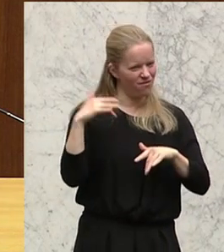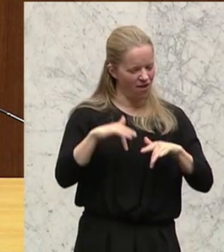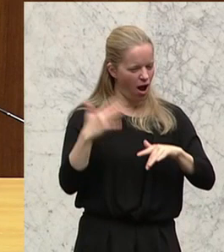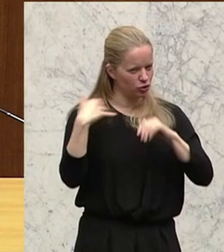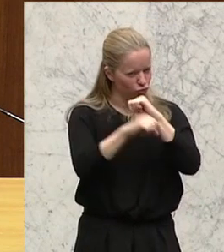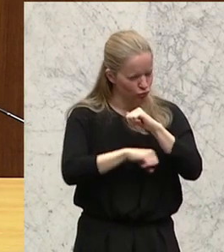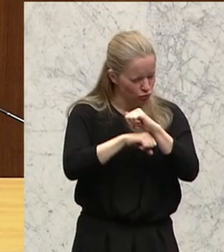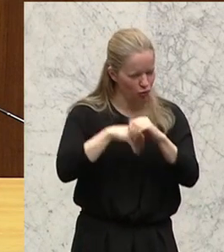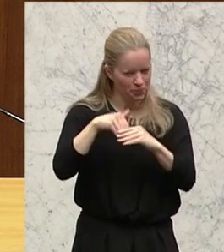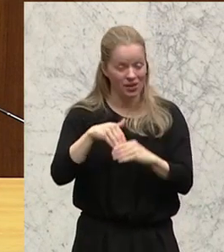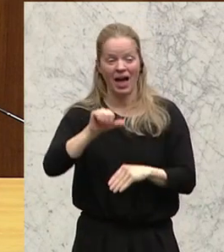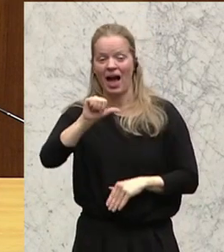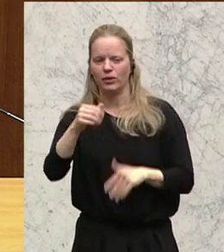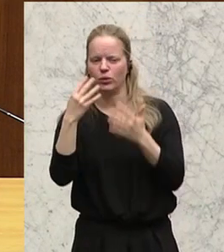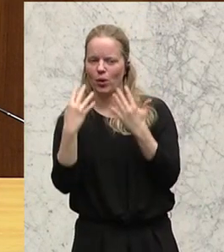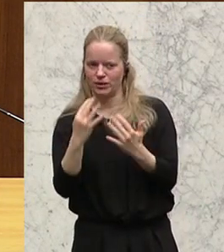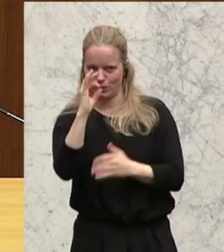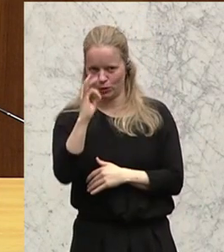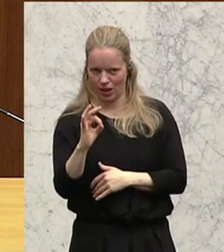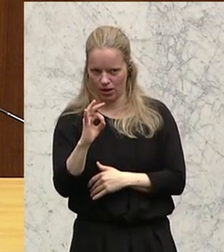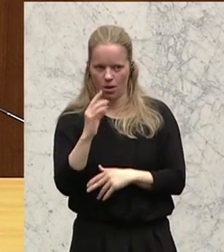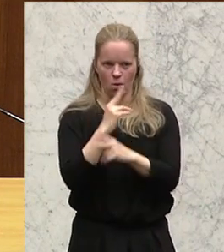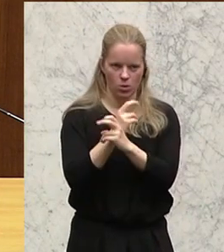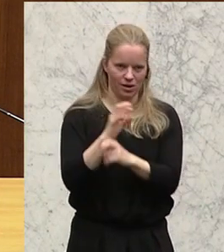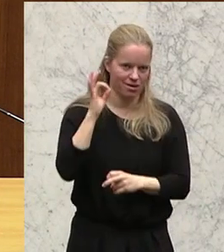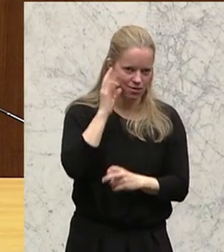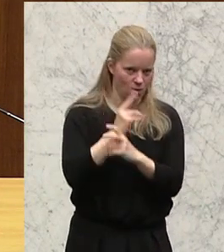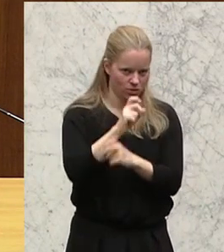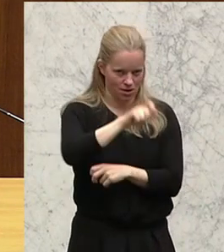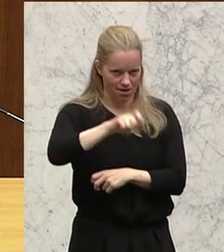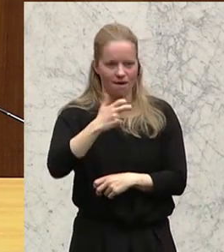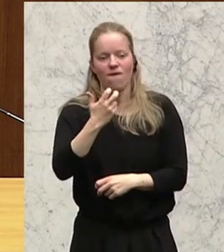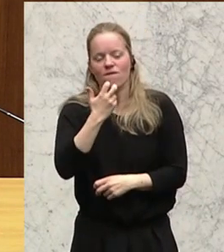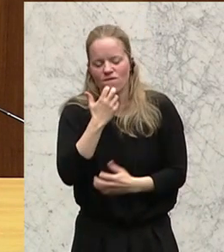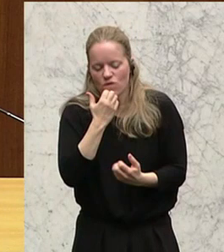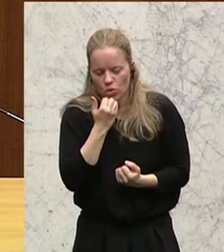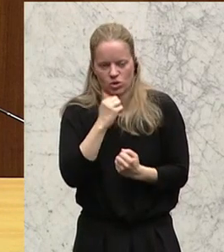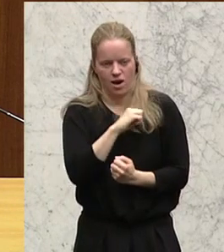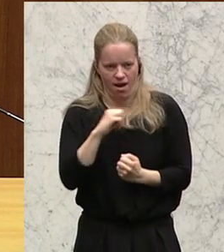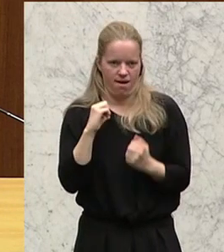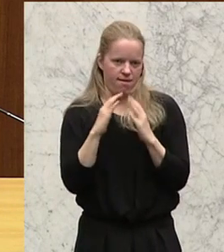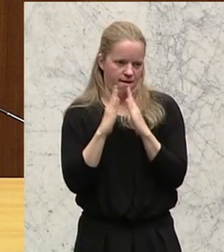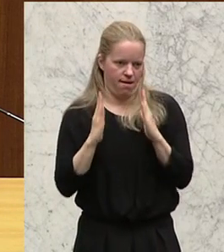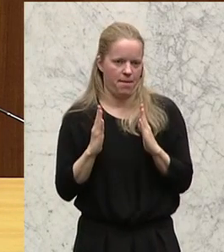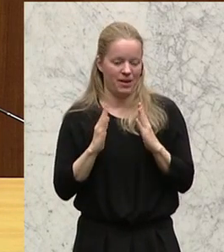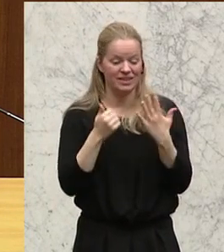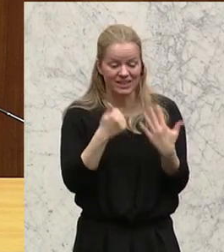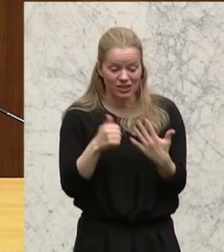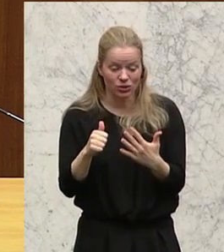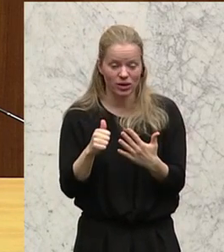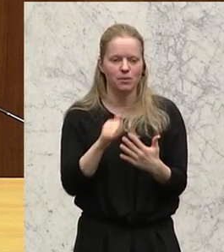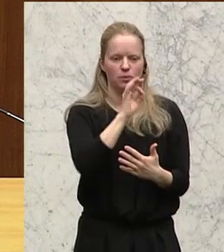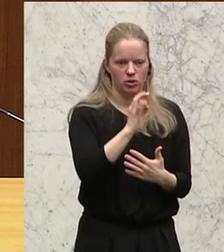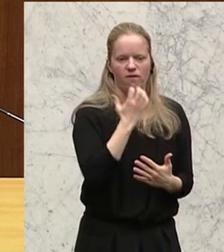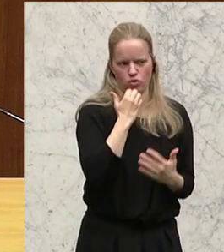wollen 91 Prozent der Österreicherinnen und Österreicher ein Eigenheim. 66 Prozent wünschen sich ein Haus und